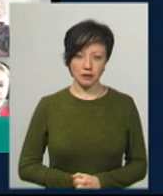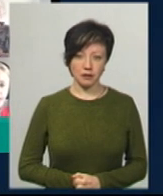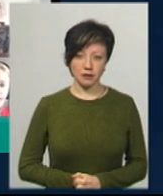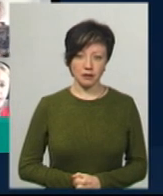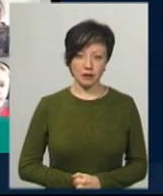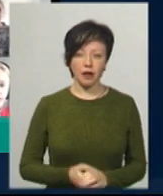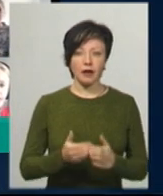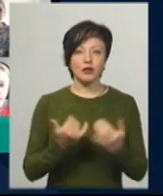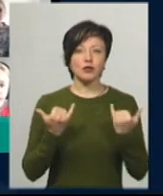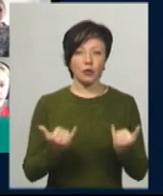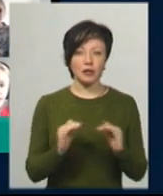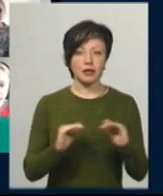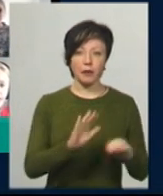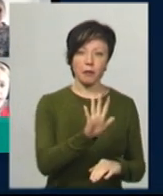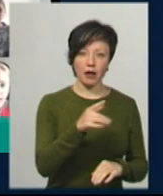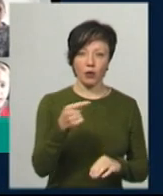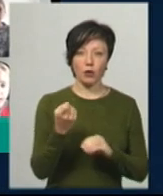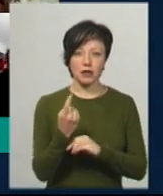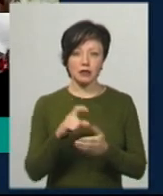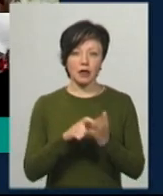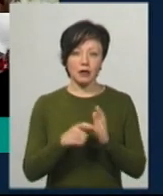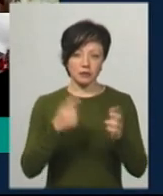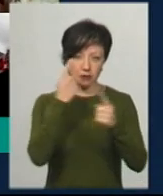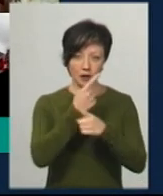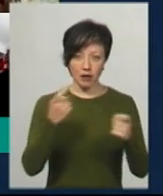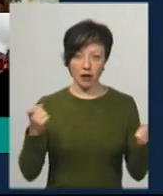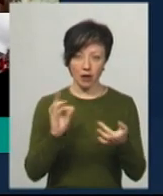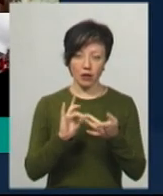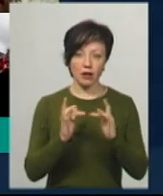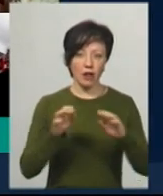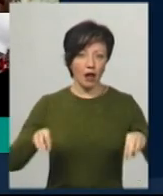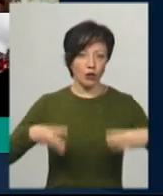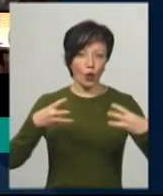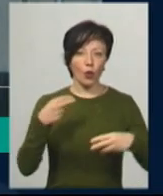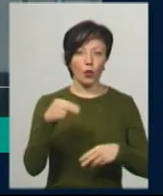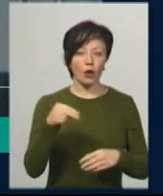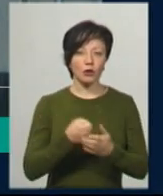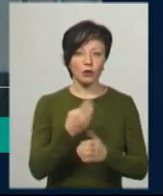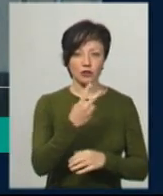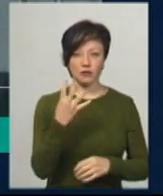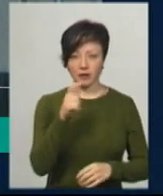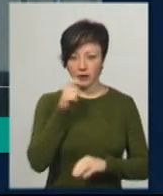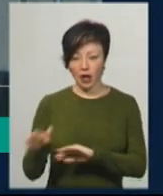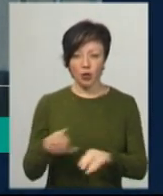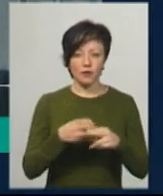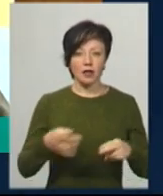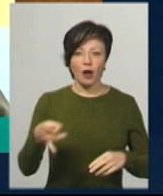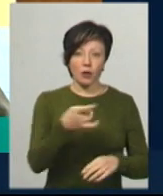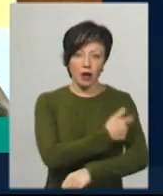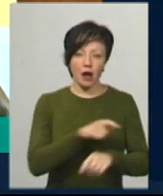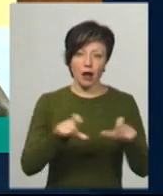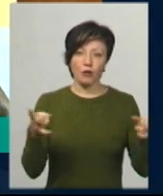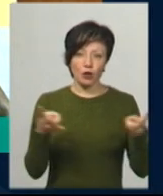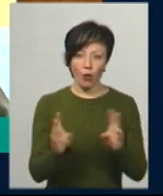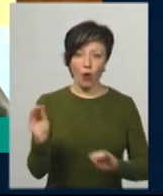Відсьогодні для учнів 5-11 класів транслюють онлайн-уроки до 24 квітня. Донайвецька районна лікарня потребує